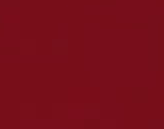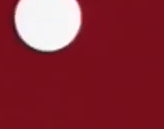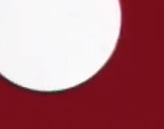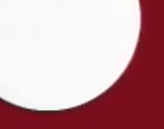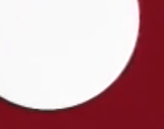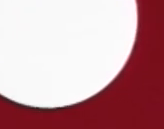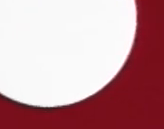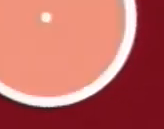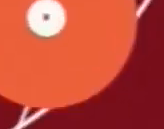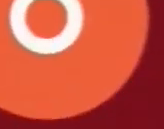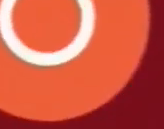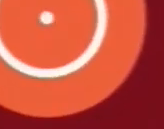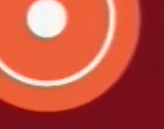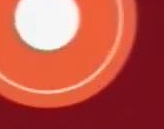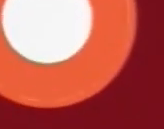блин годину